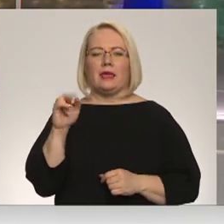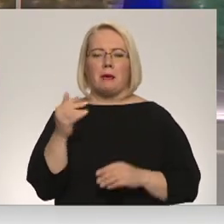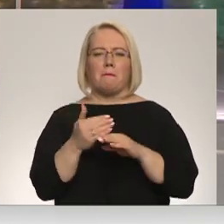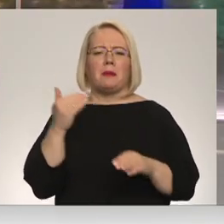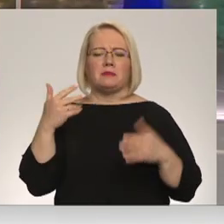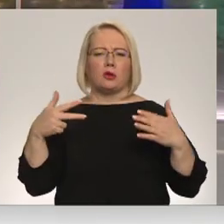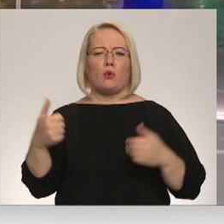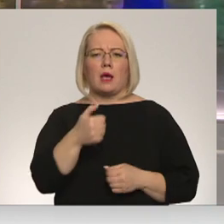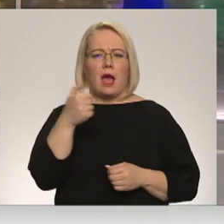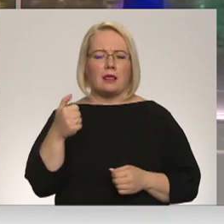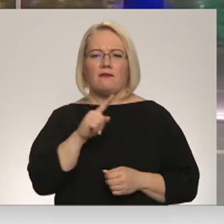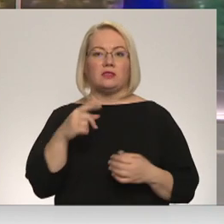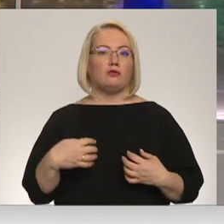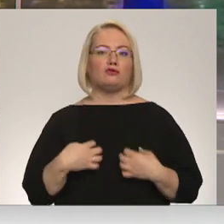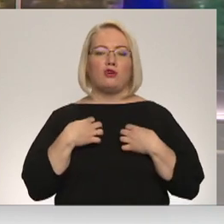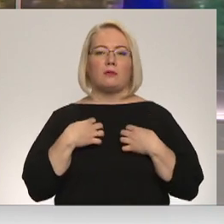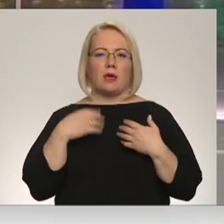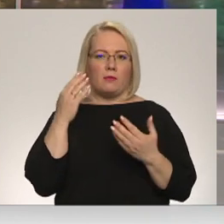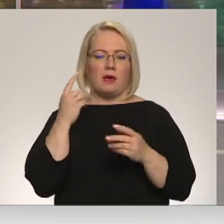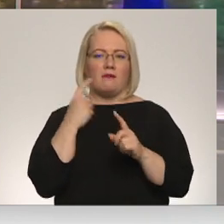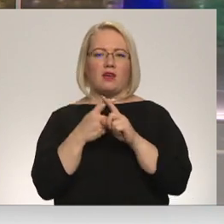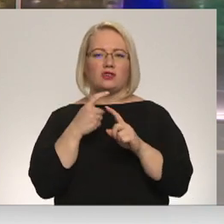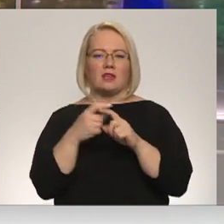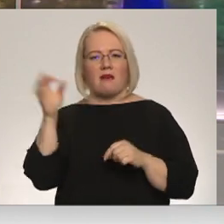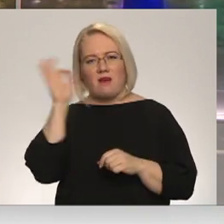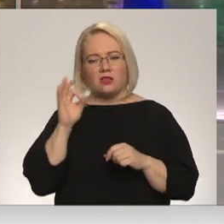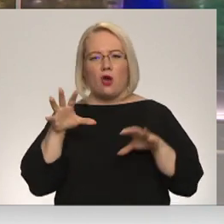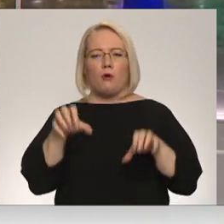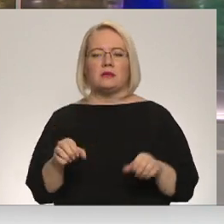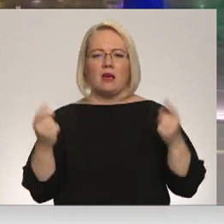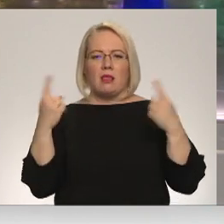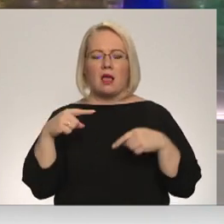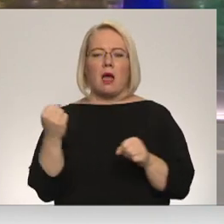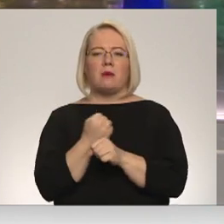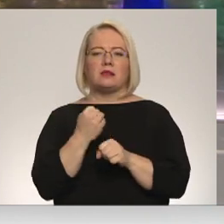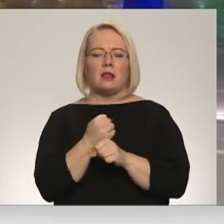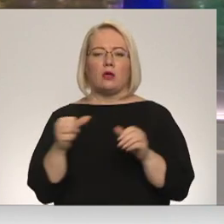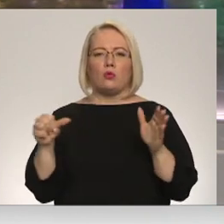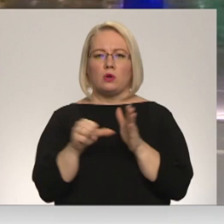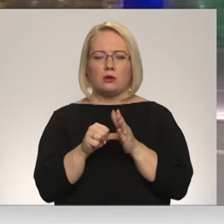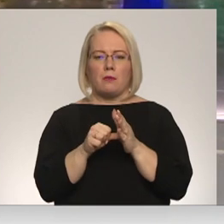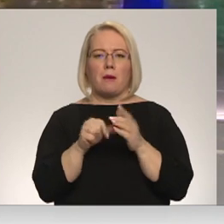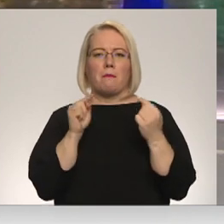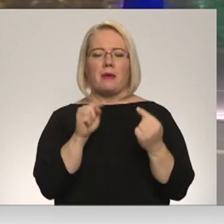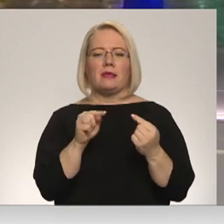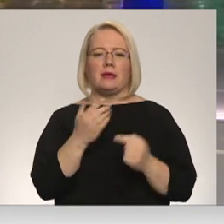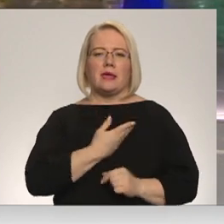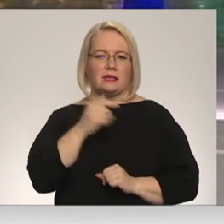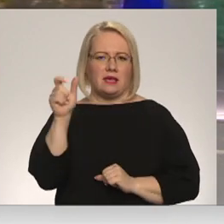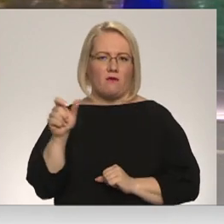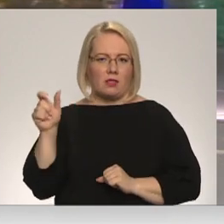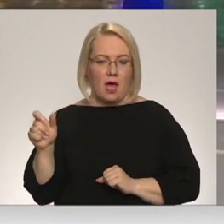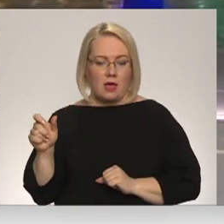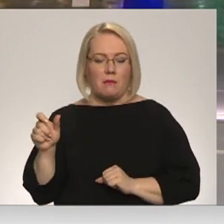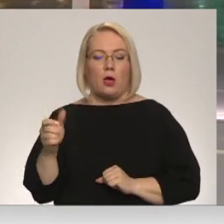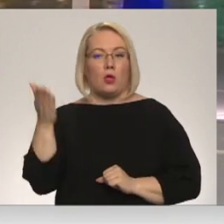kļuva par vienu no baisākajiem nacistiskās vācijas okupācijas laikā pastrādātajiem noziegumiem pret vietējiem civiliedzīvotājiem.